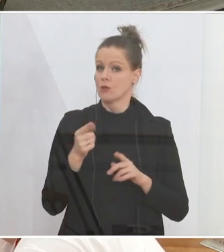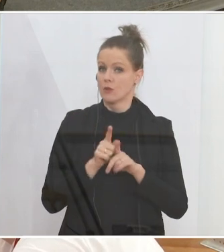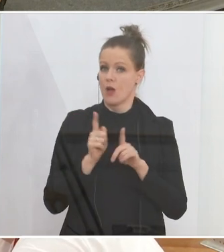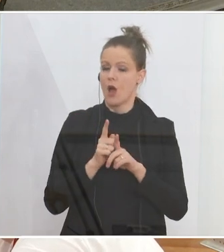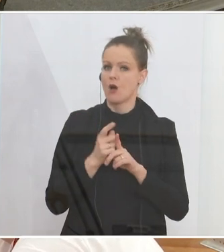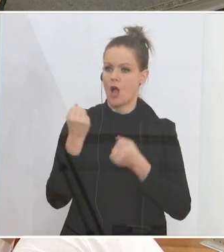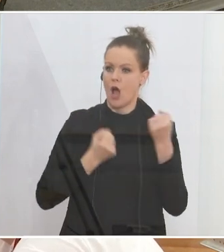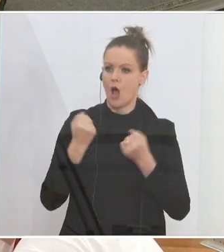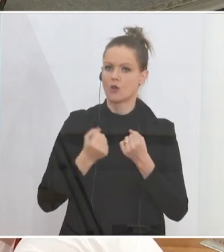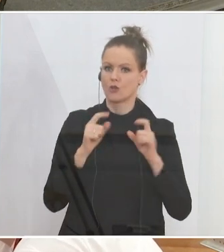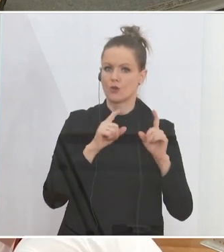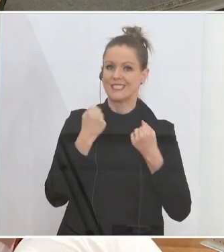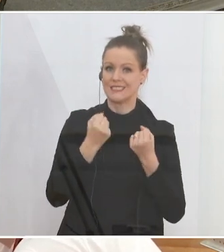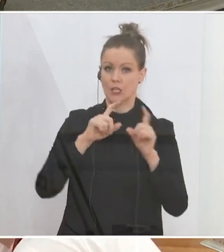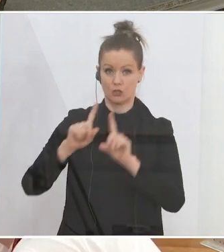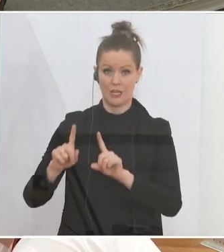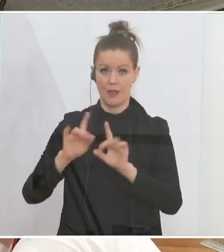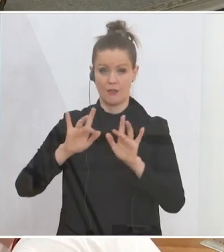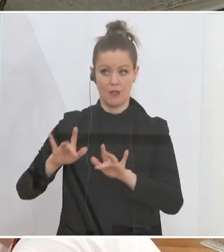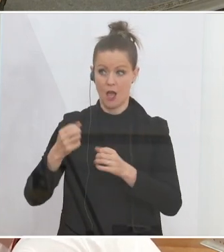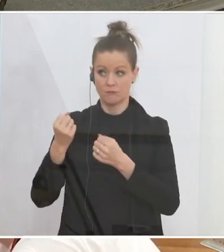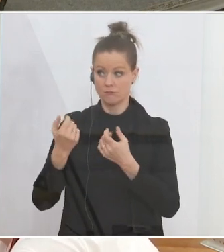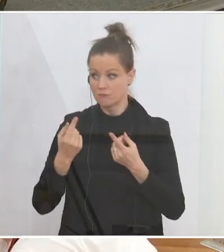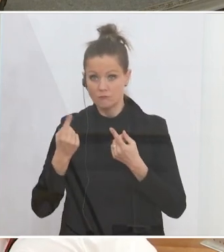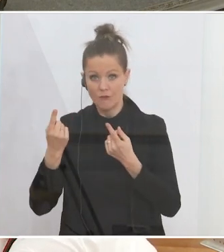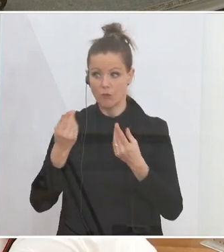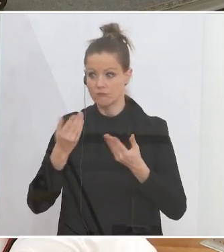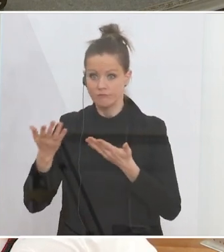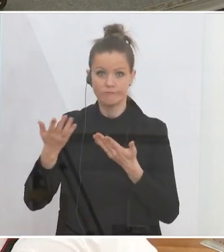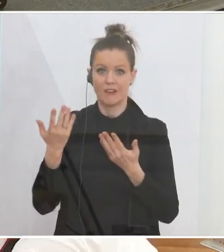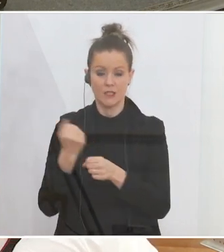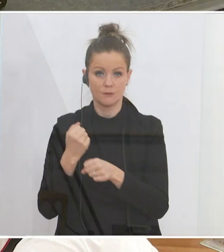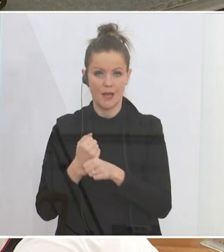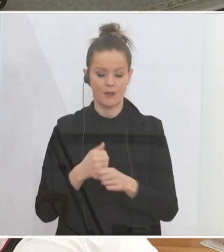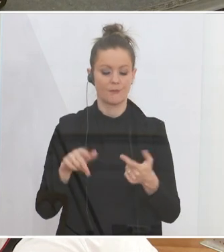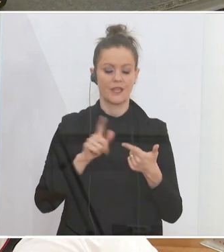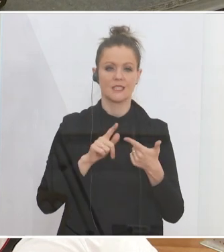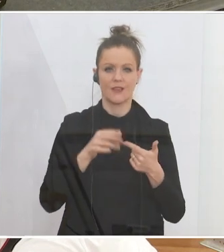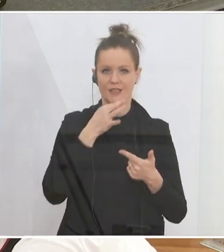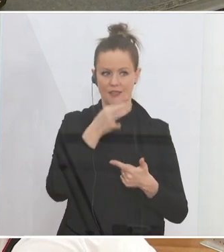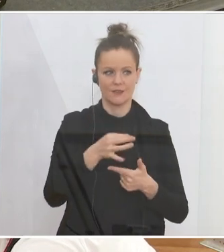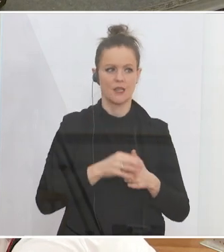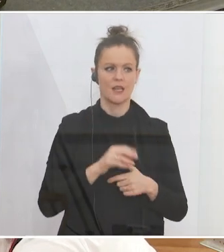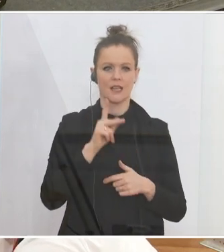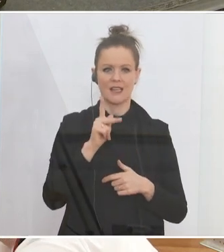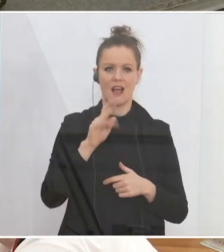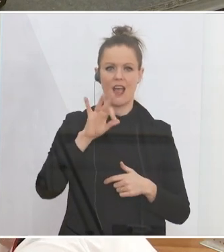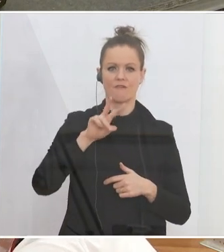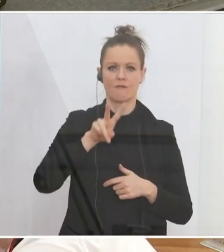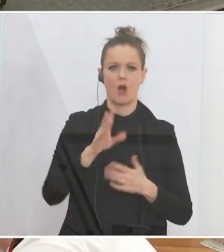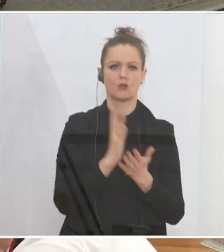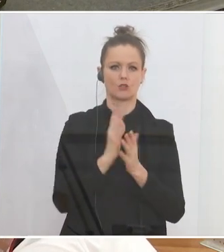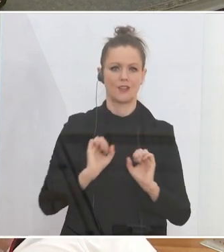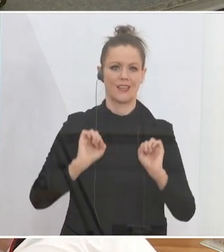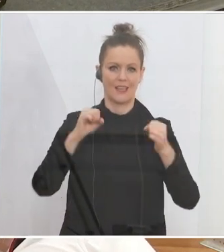sichergestellten Fahrzeugen machen? Und eine zweite Frage gleich. Das KfV beispielsweise hat schon darauf reagiert und